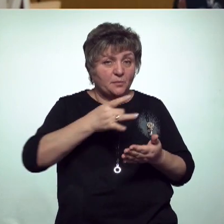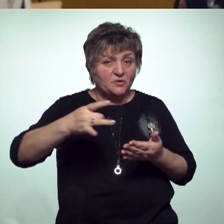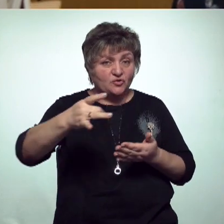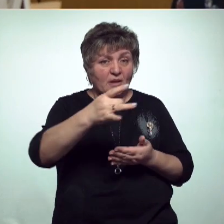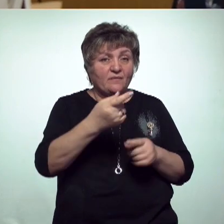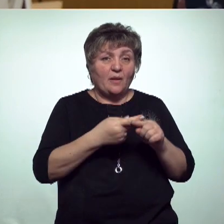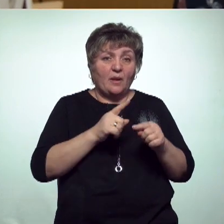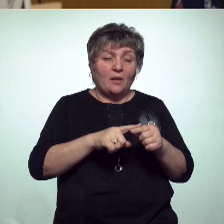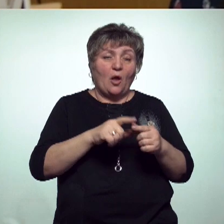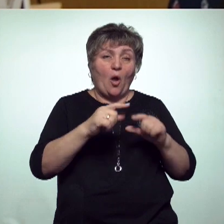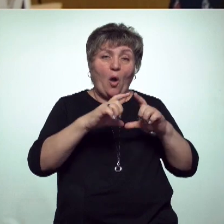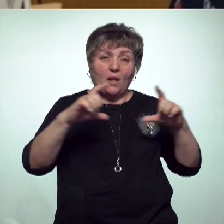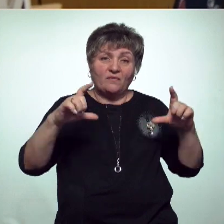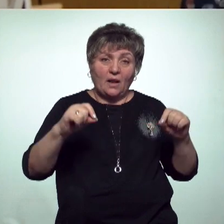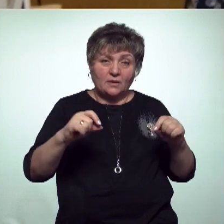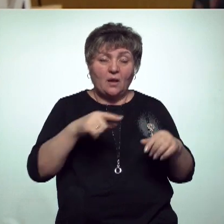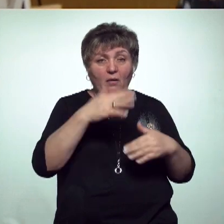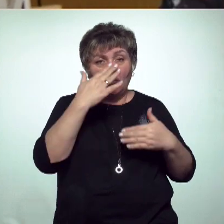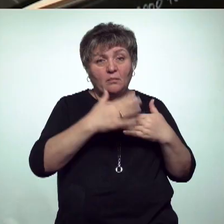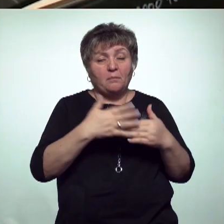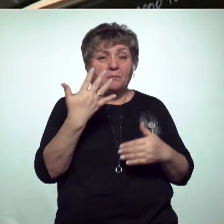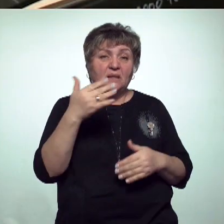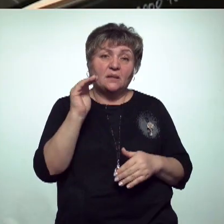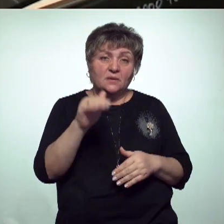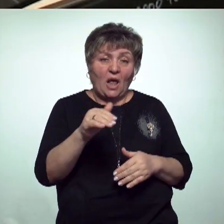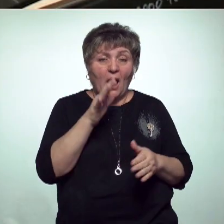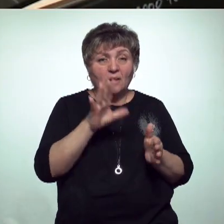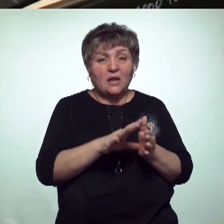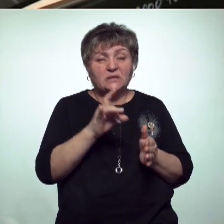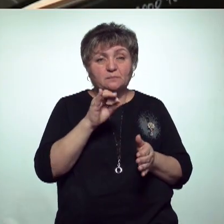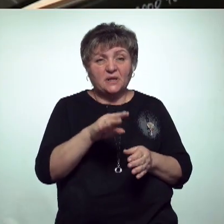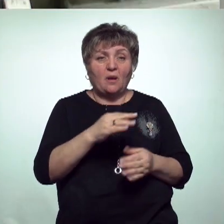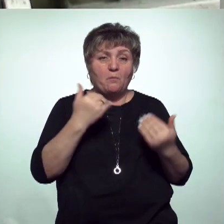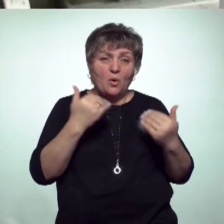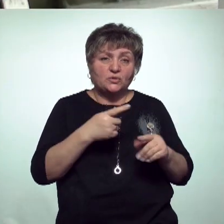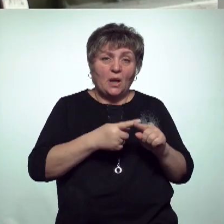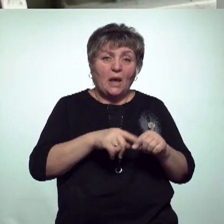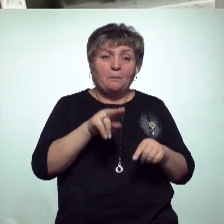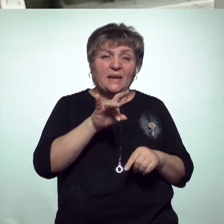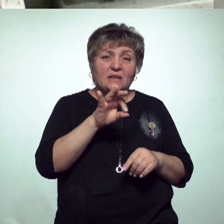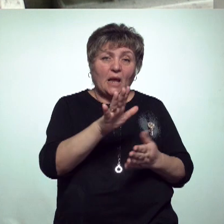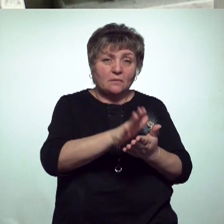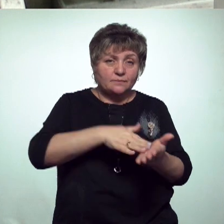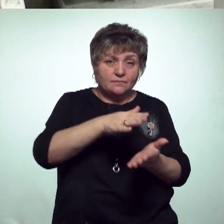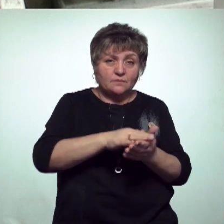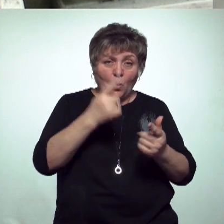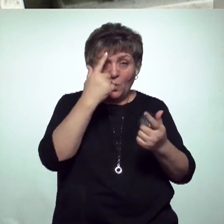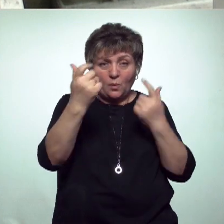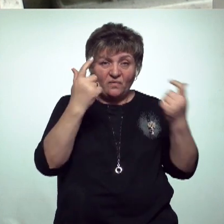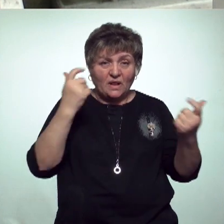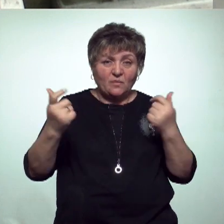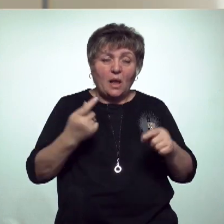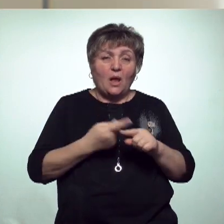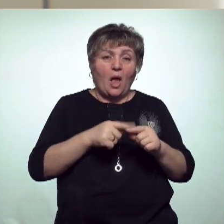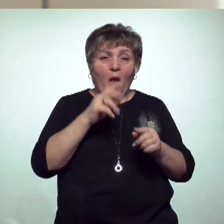должников. Их очень много – около 5 тысяч. В «Энергосбыте» на полную мощь работают принтеры. В компании готовят уведомления на отключение